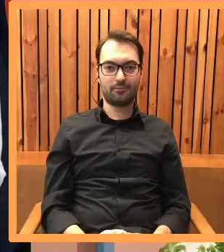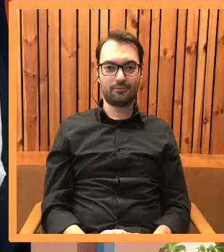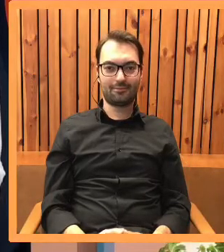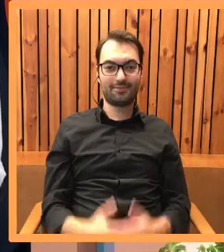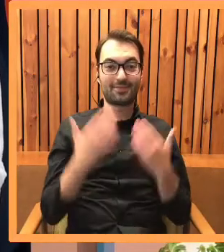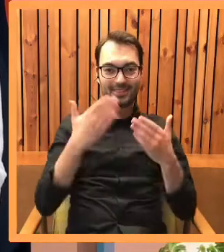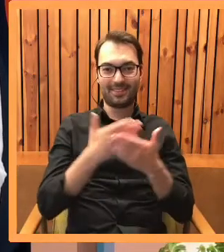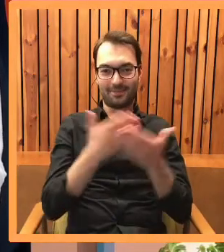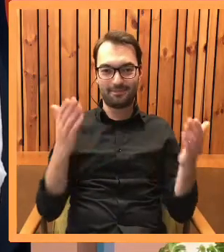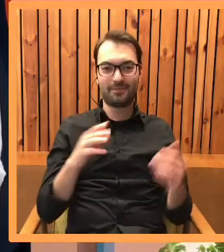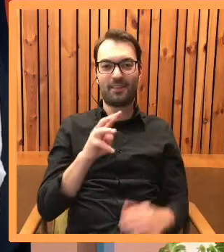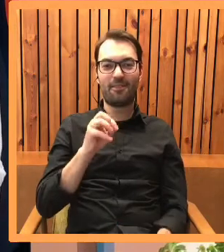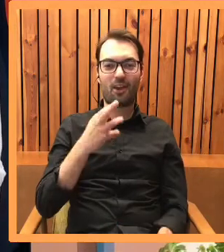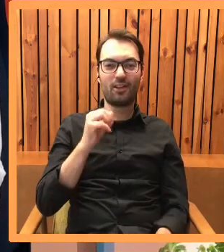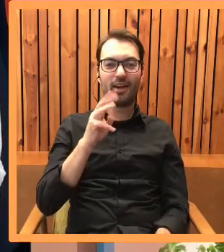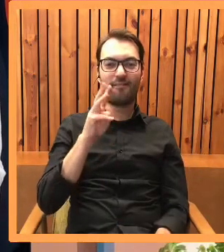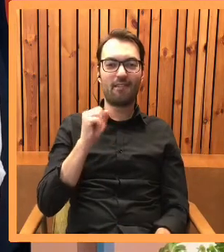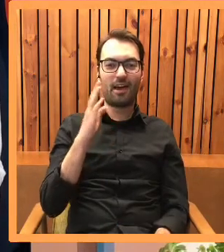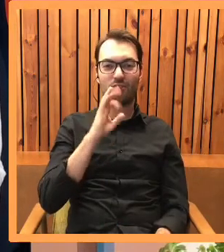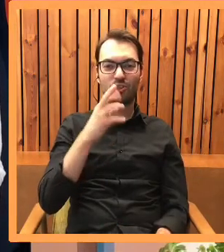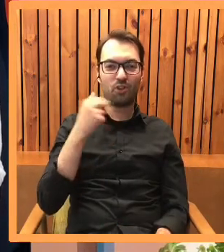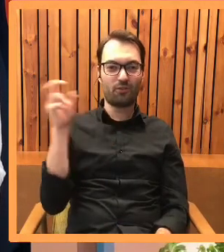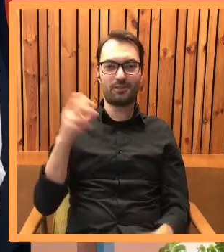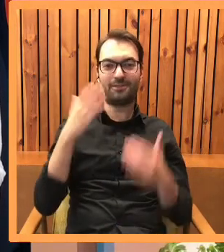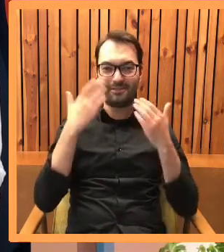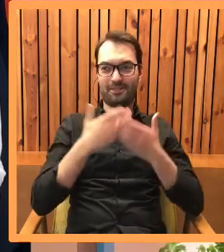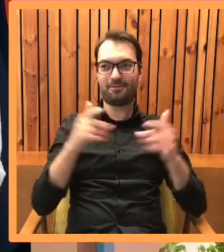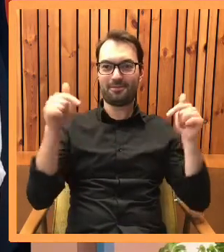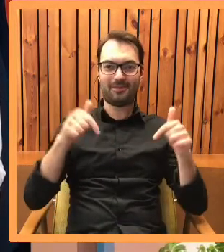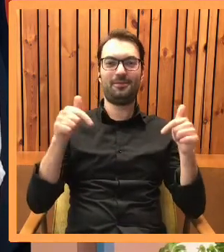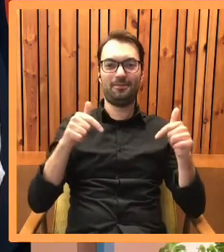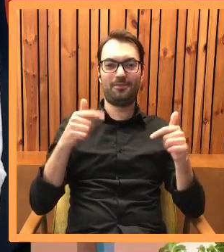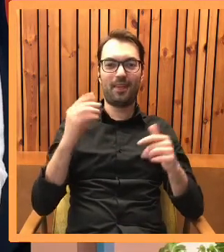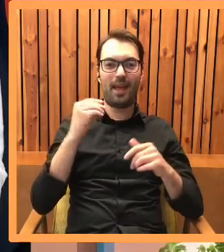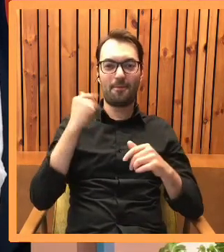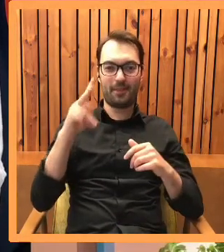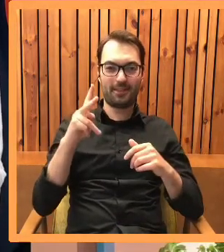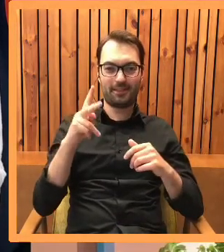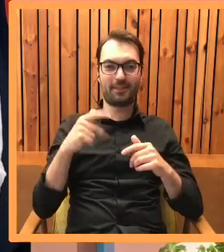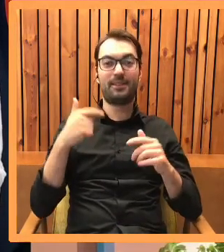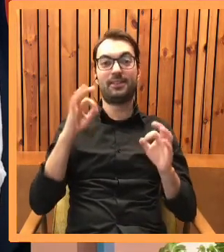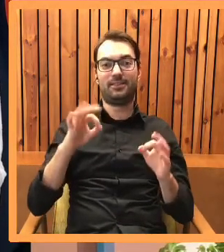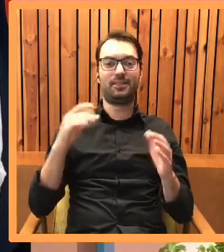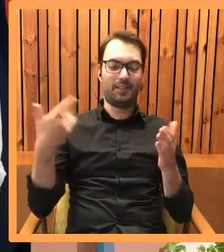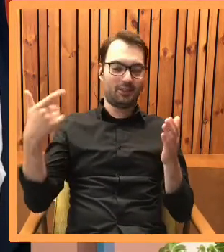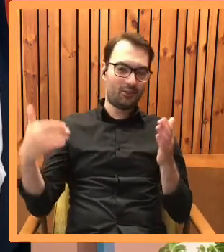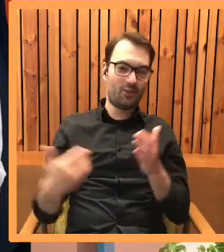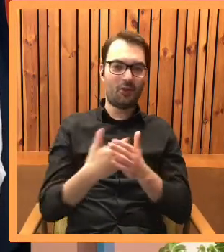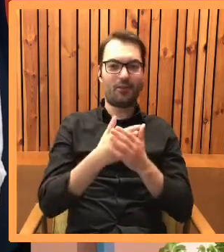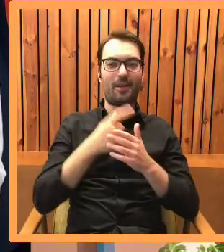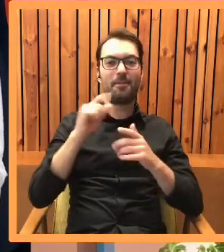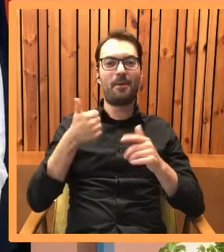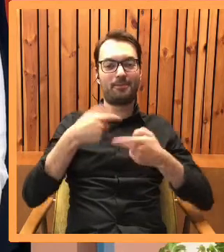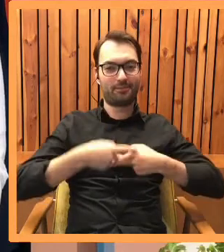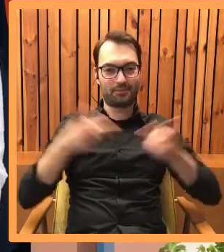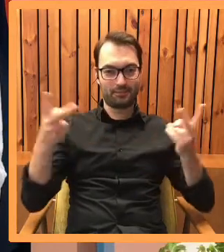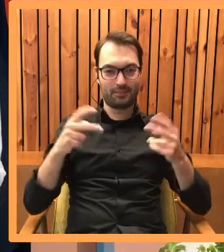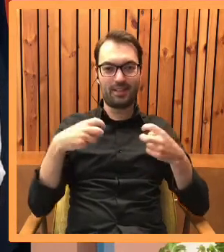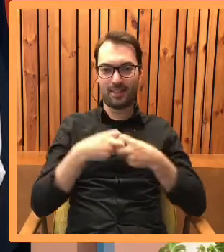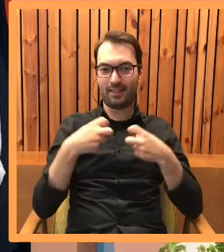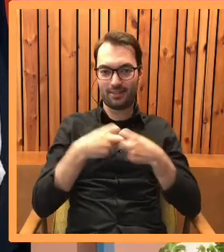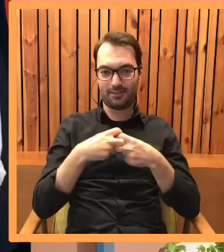Dzień dobry, Weronika Wowszkowicz, witam Państwa bardzo ciepło, prosto z MPQ, przynajmniej kolejna premiera online, a w centrum